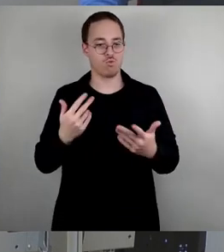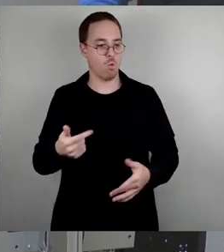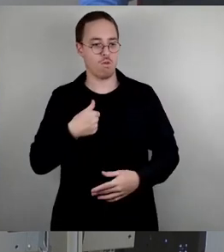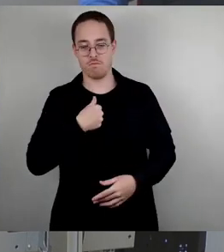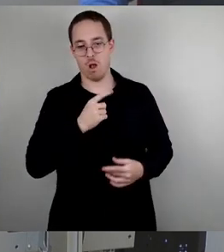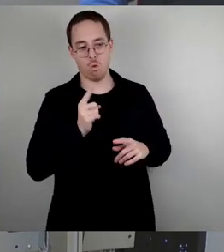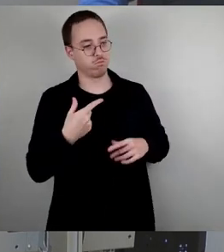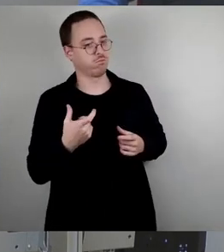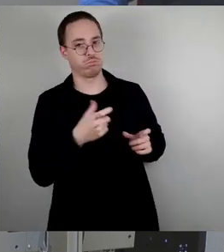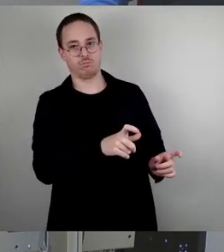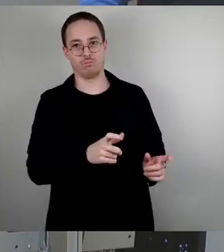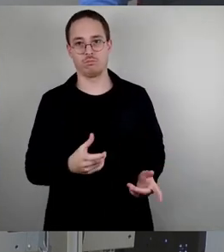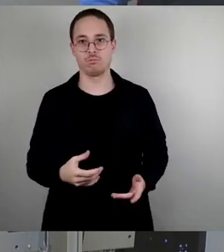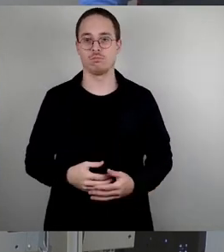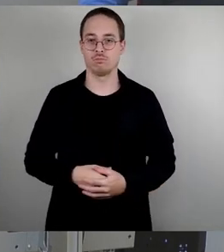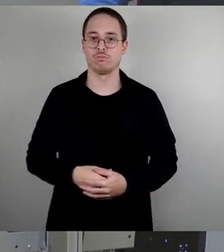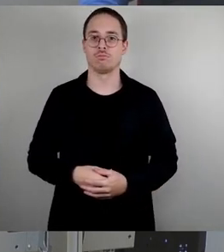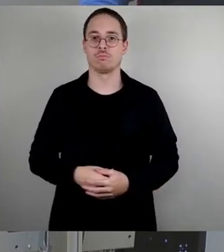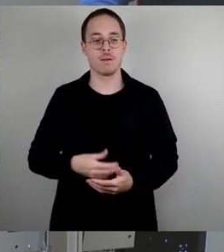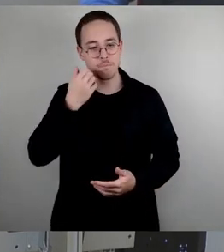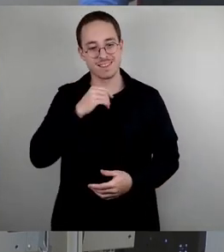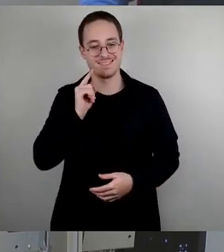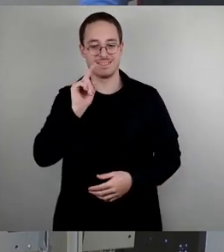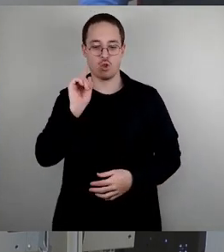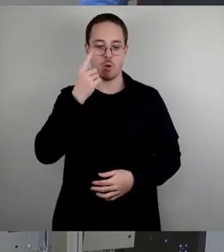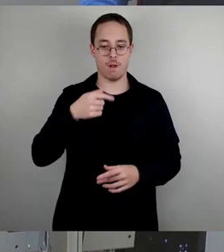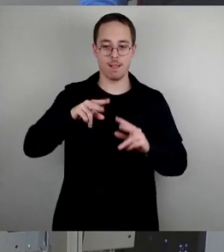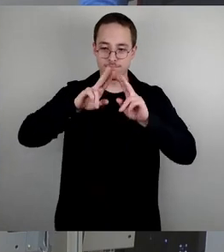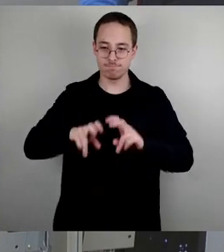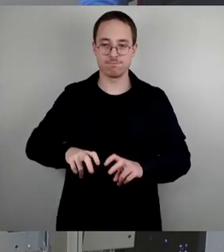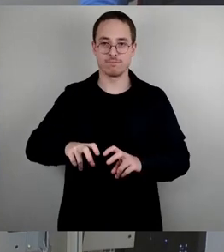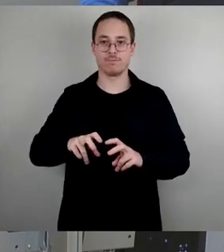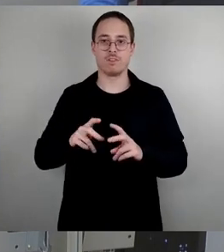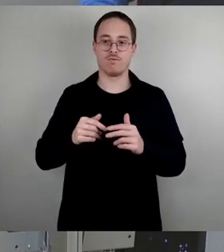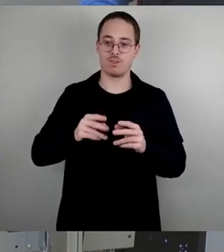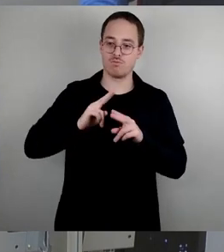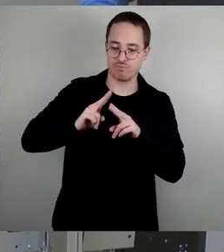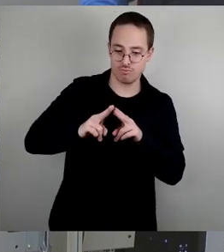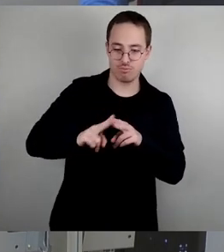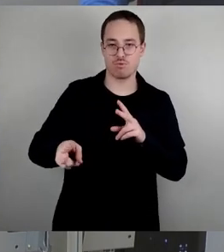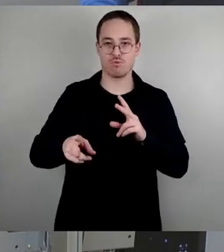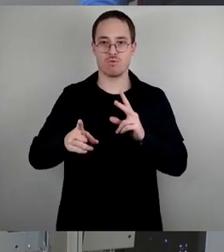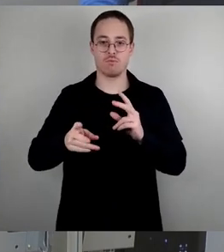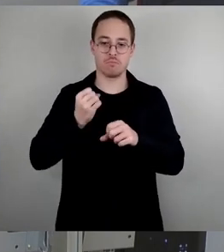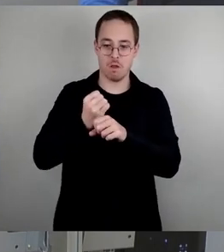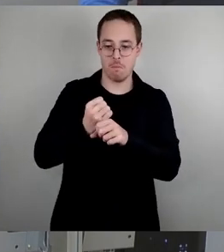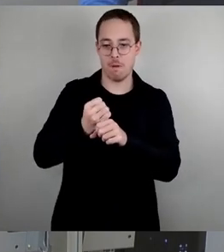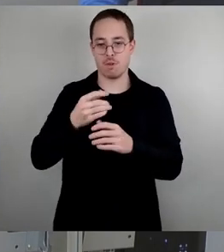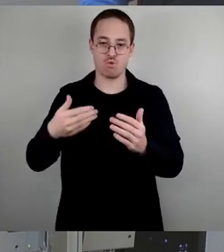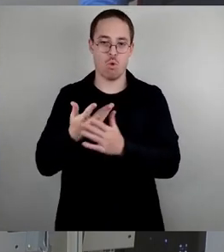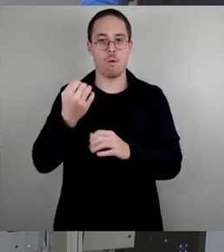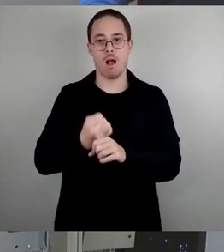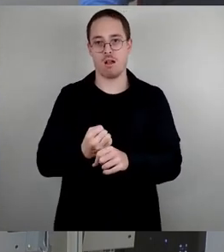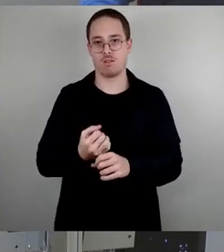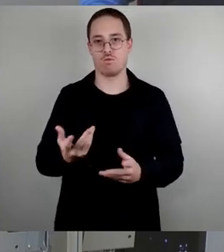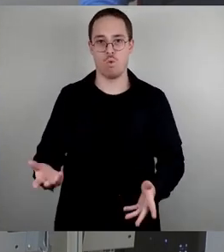suchen Sie nach Einsparmöglichkeiten, beraten Sie in den Fachausschüssen neu. Die Vorlage ist in dieser Form nicht zustimmungsfähig.